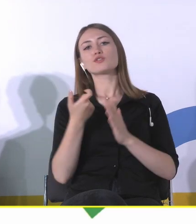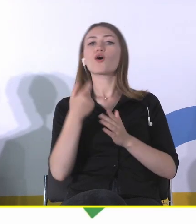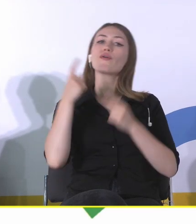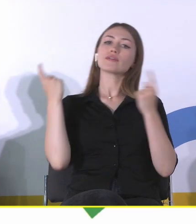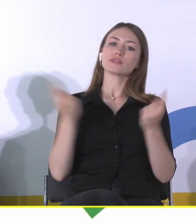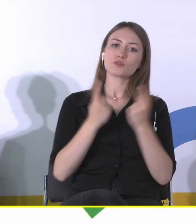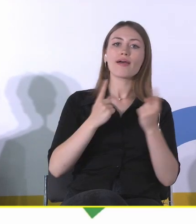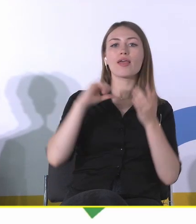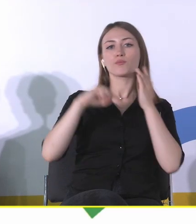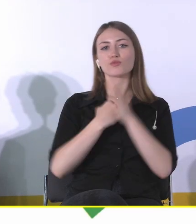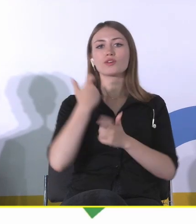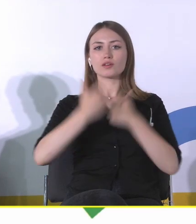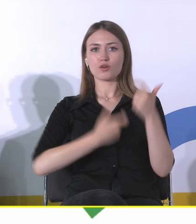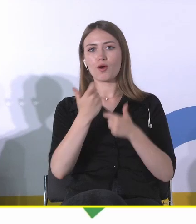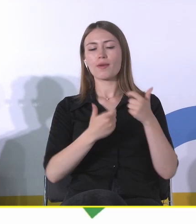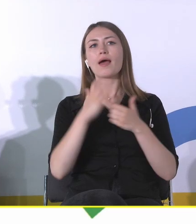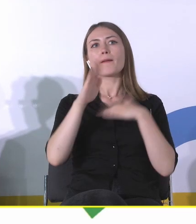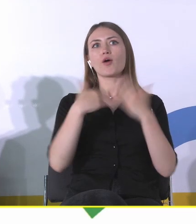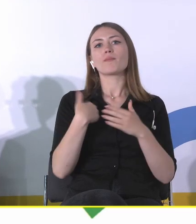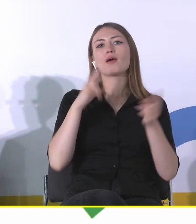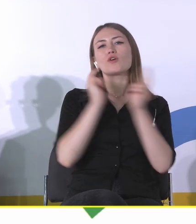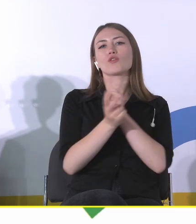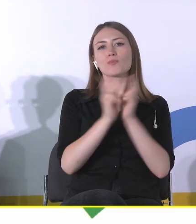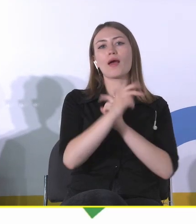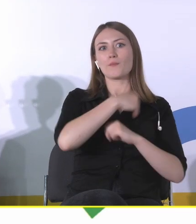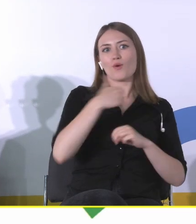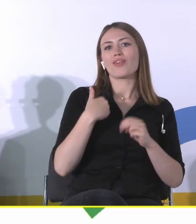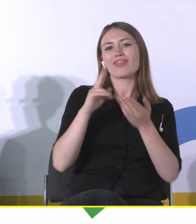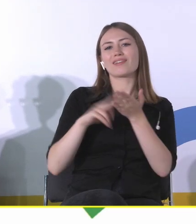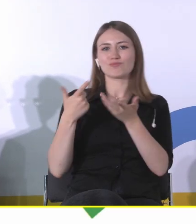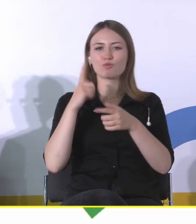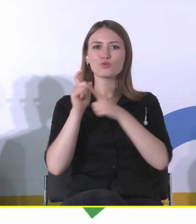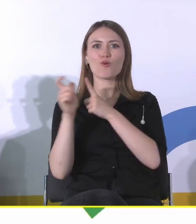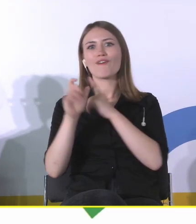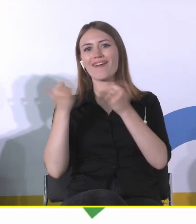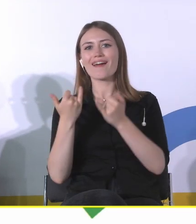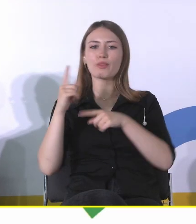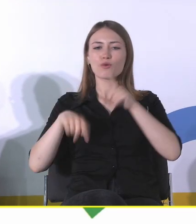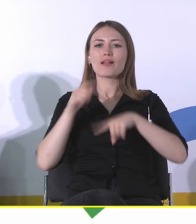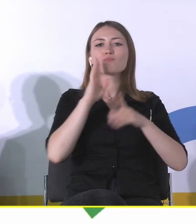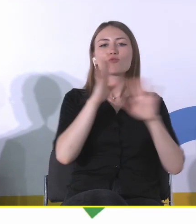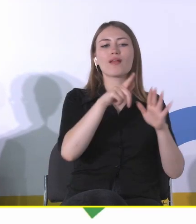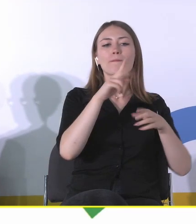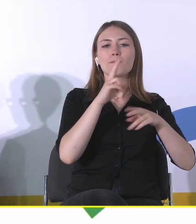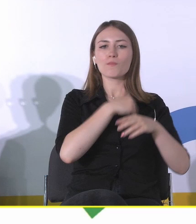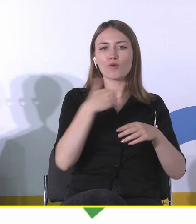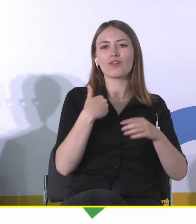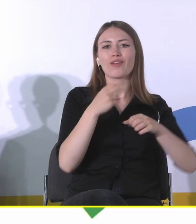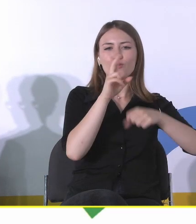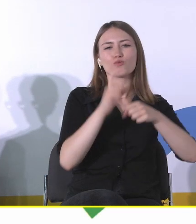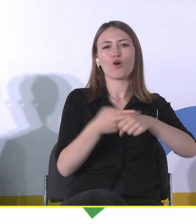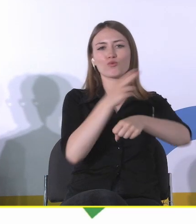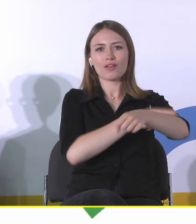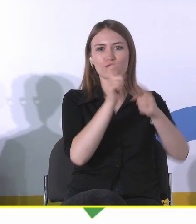zrobić, potem co sobie jeszcze muszę przetłumaczyć z polskiego na nasze, z urzędniczego na nasze, to okazuje się, że w gruncie rzeczy